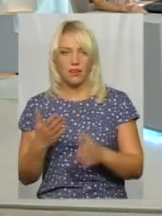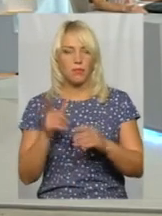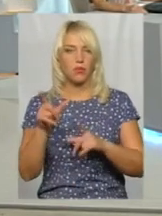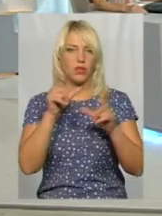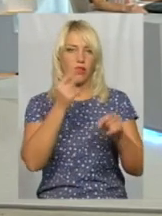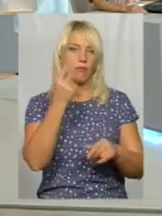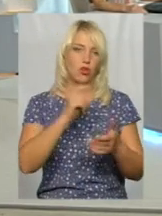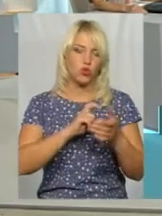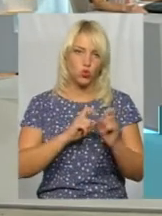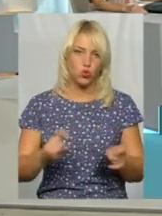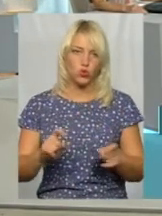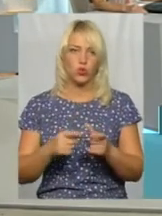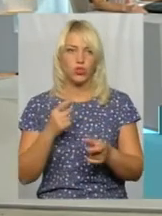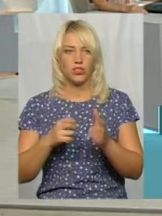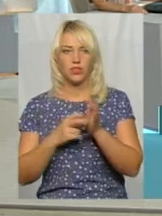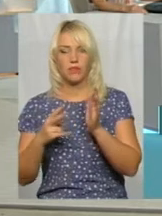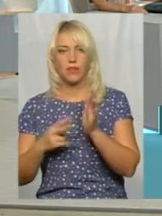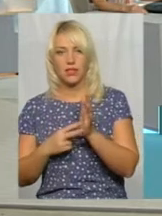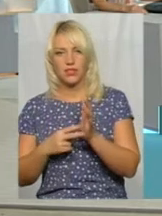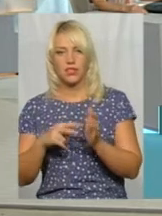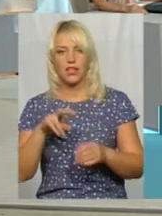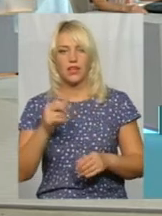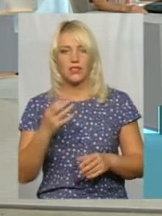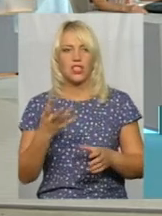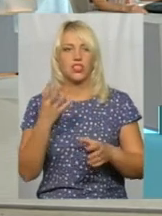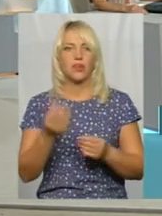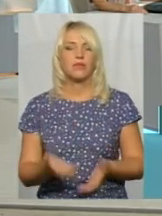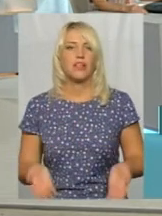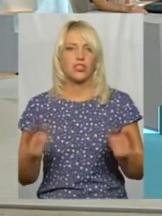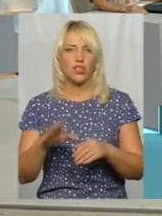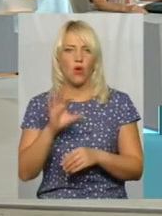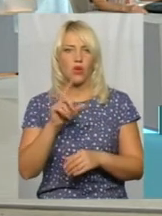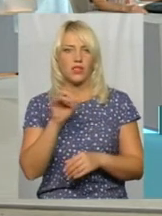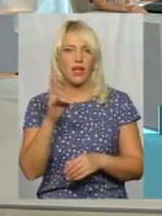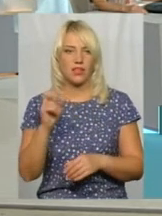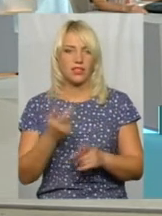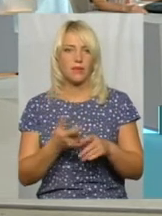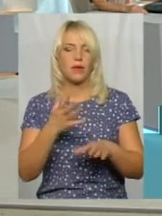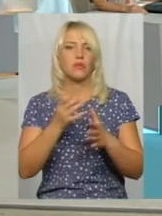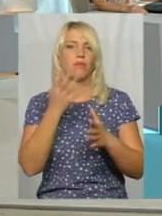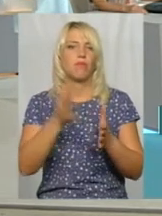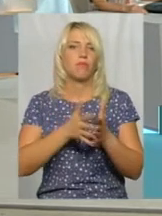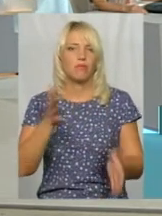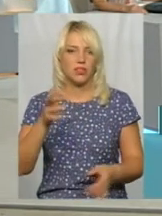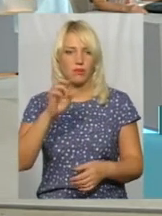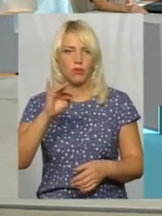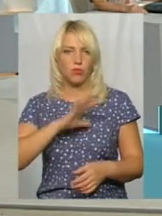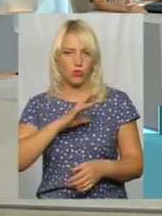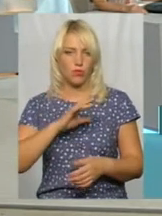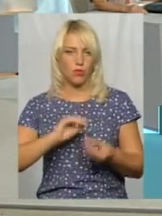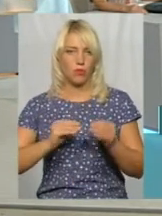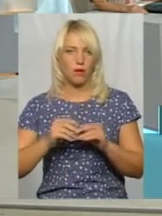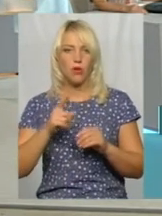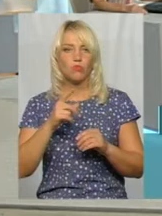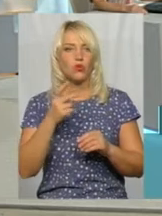чи 17-й ліцей, то би залишилися на Озерні, так? І це ще більше спричинило би проблему, і діти б обійшли в другу зміну, тому